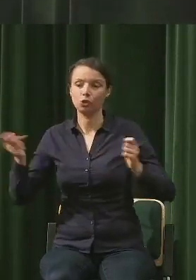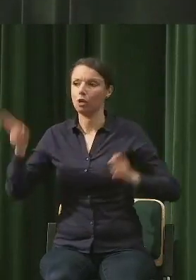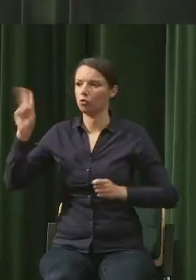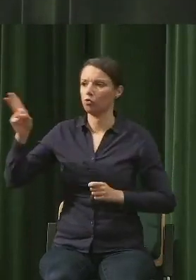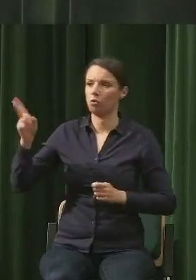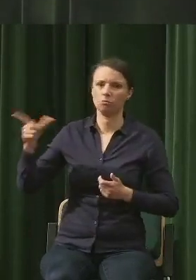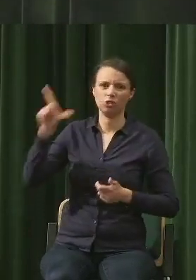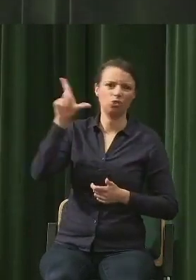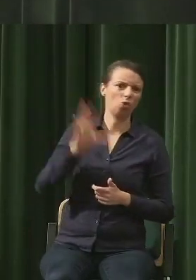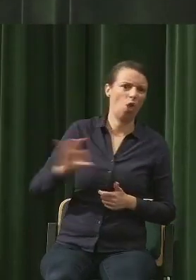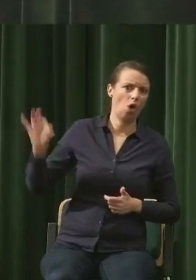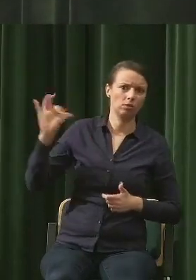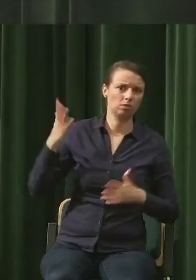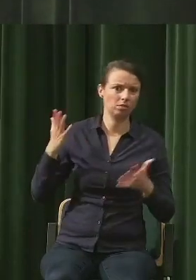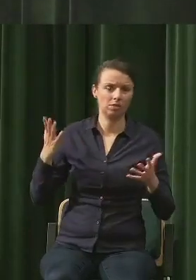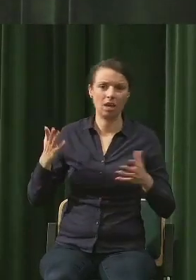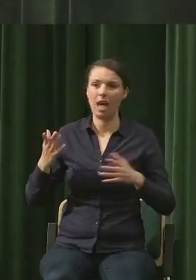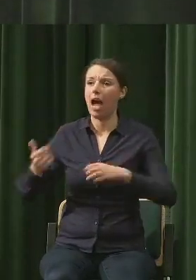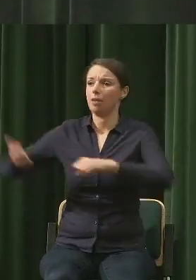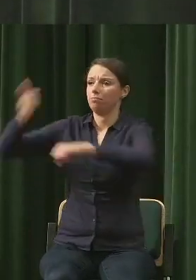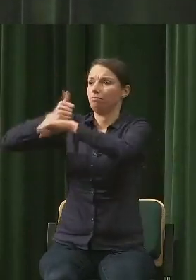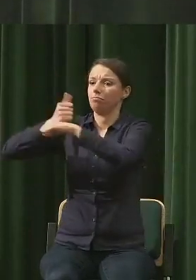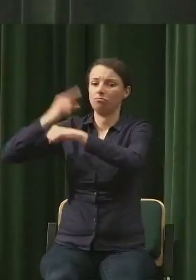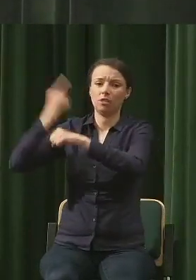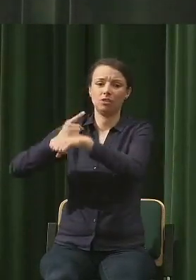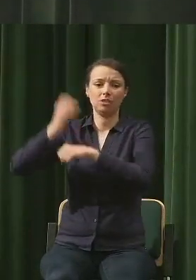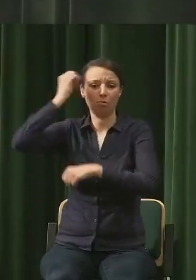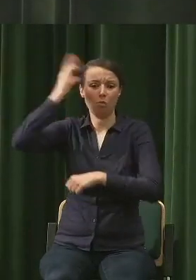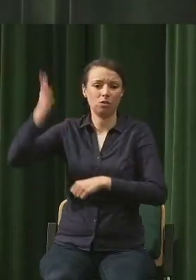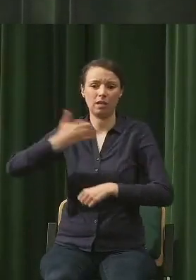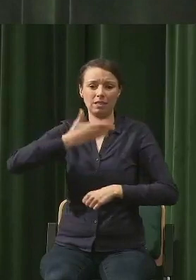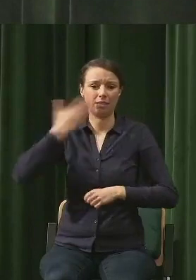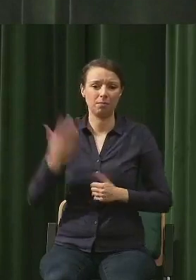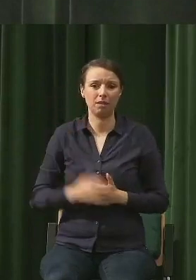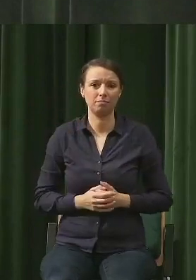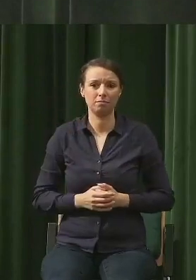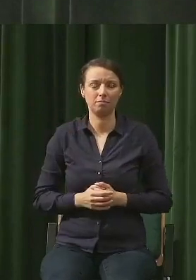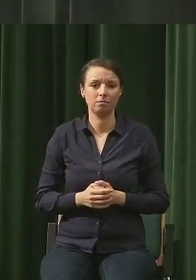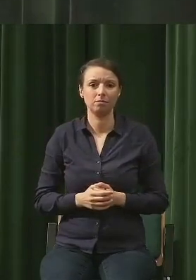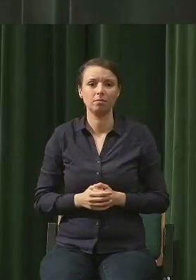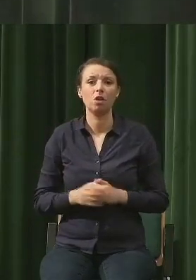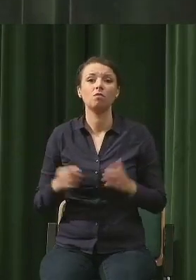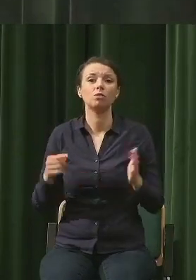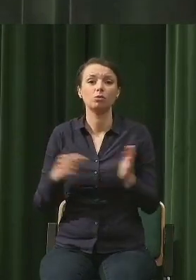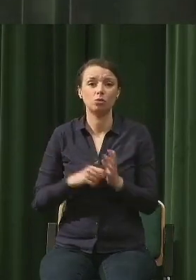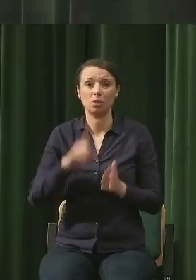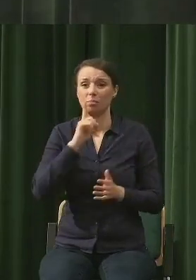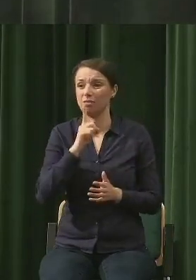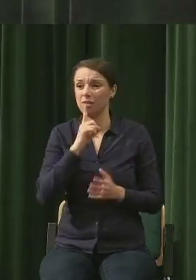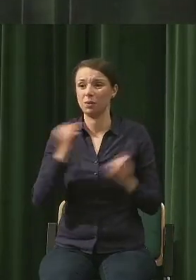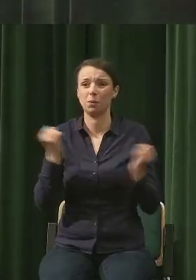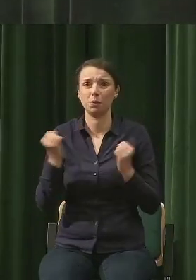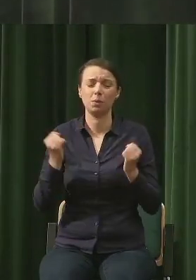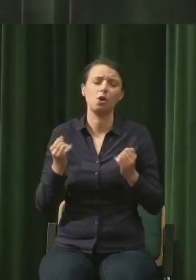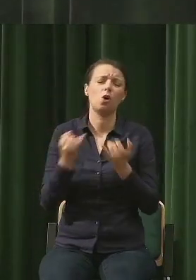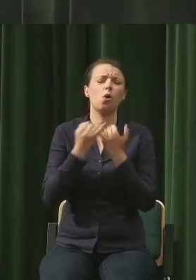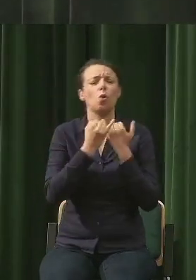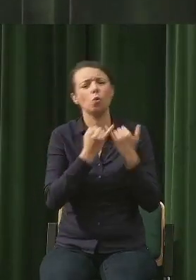niezależne, a nie przez mandry decydentów, także odpowiedzialnych za takie szerokoplanowe,